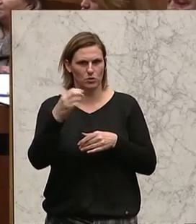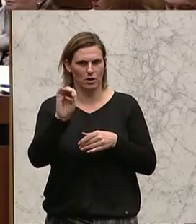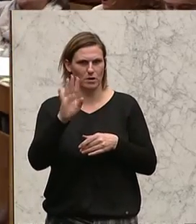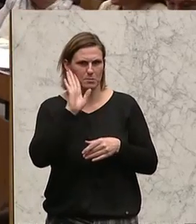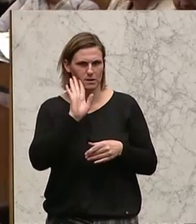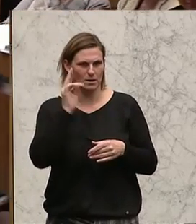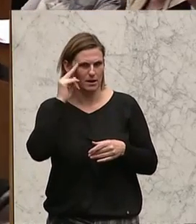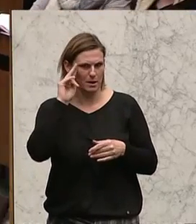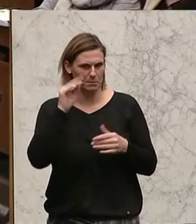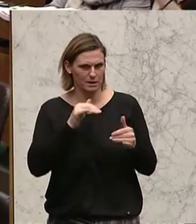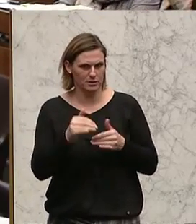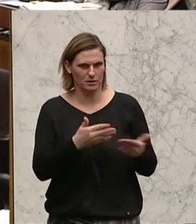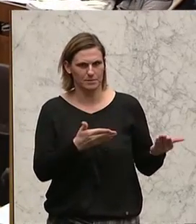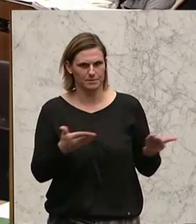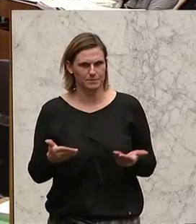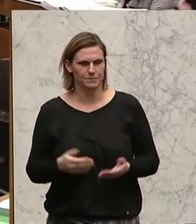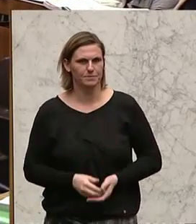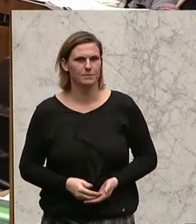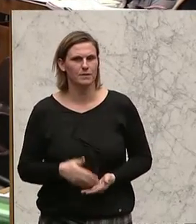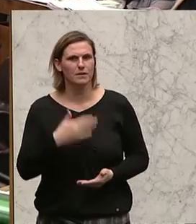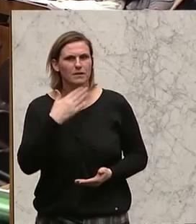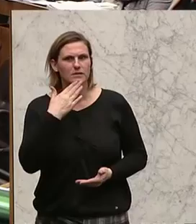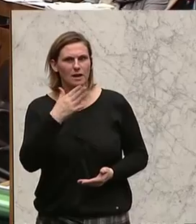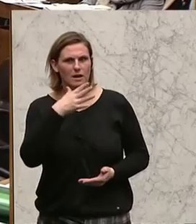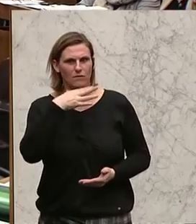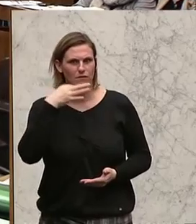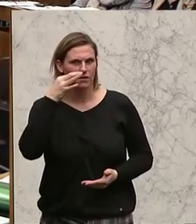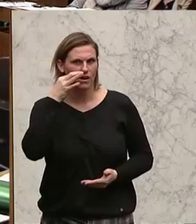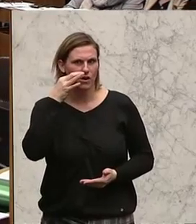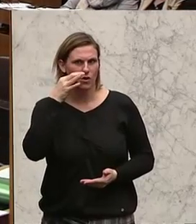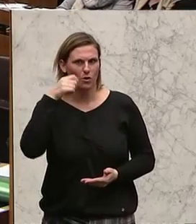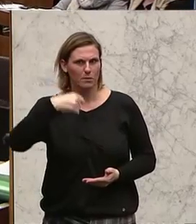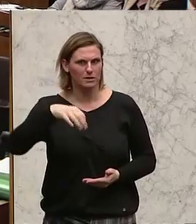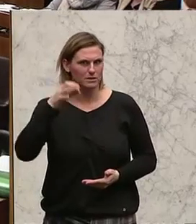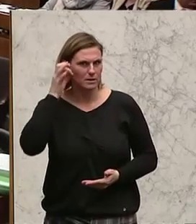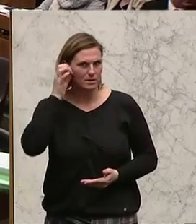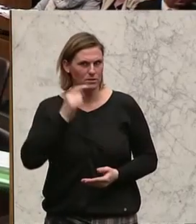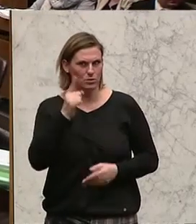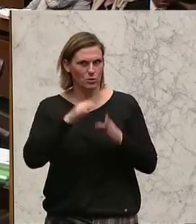Regierungsübereinkommen erinnert an die FPÖ-Politik der letzten Jahre und ist keine Zukunftsvision.